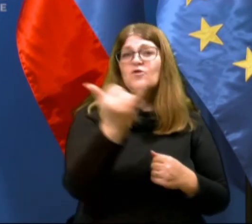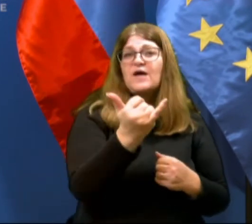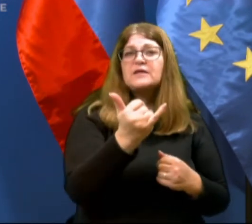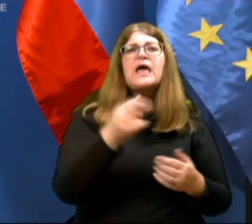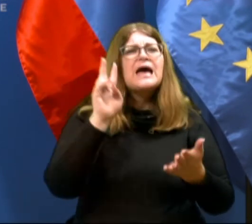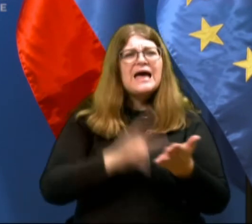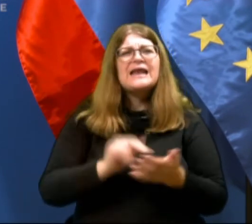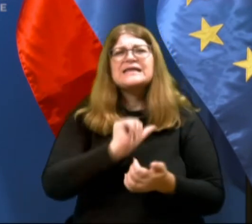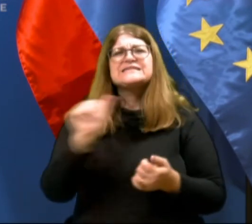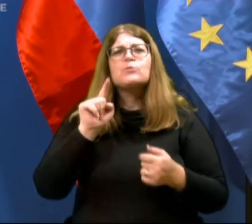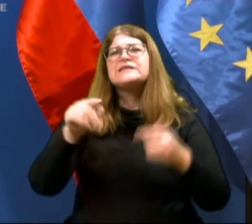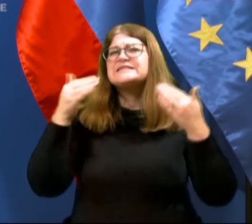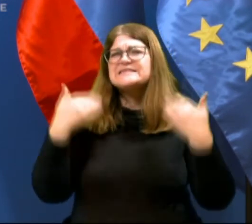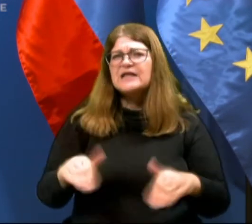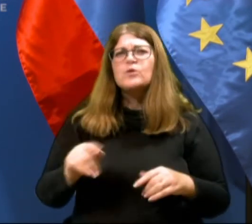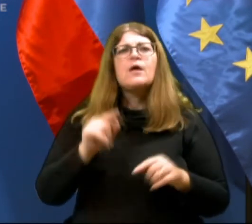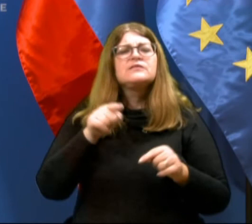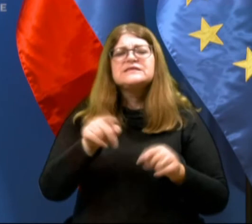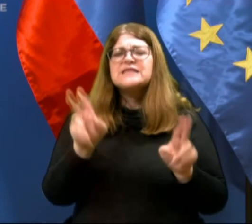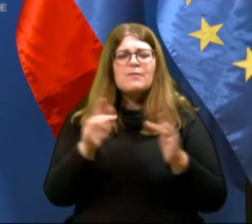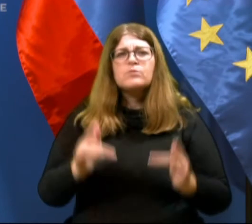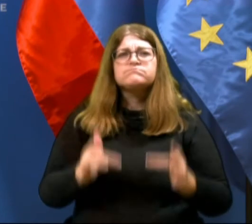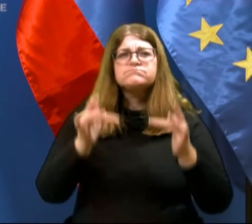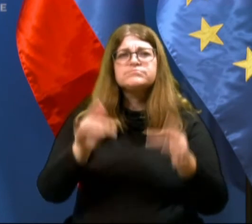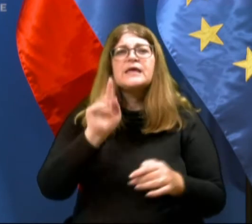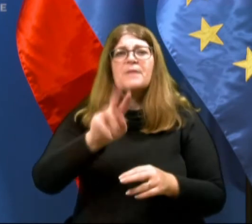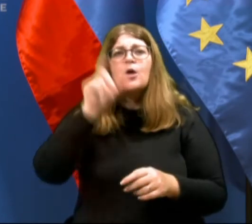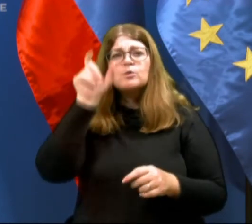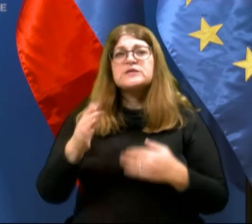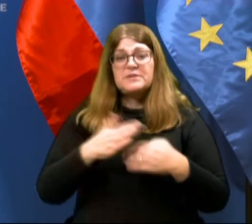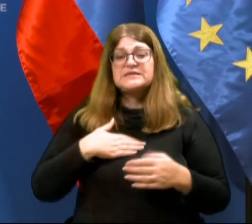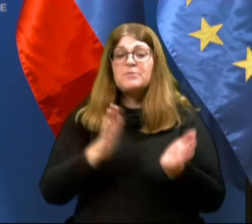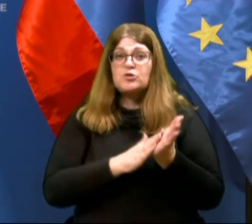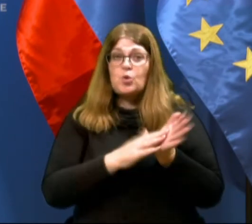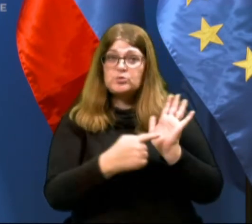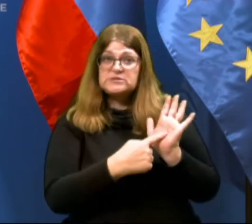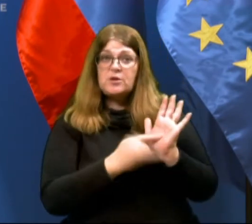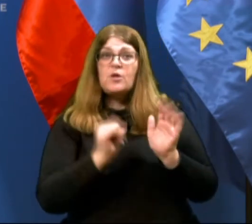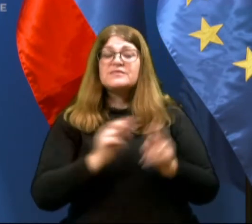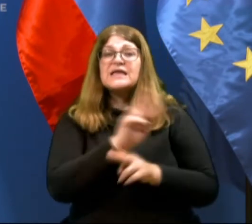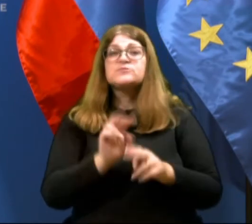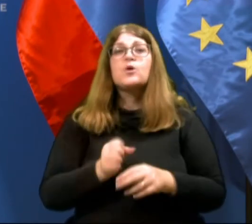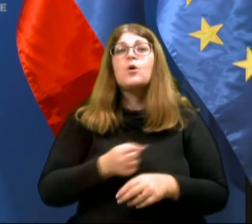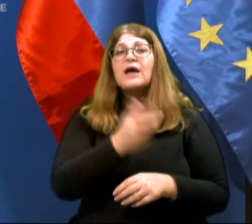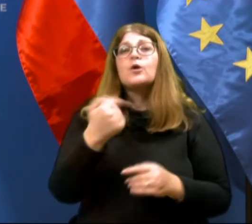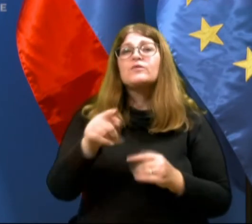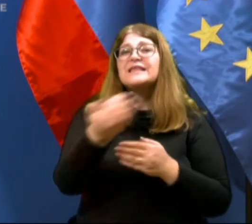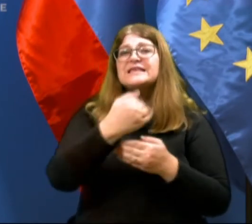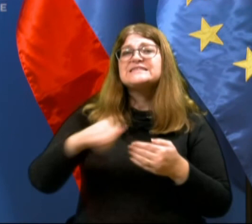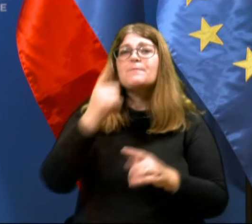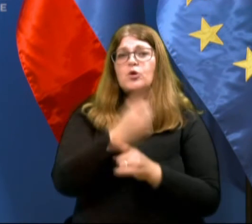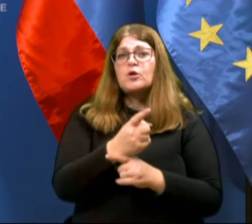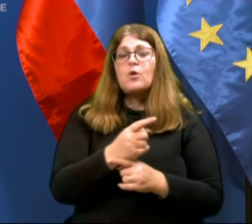res samo tista, nujna in neodložljiva, ter da imajo sebe pri sebi dokazila, da izpolnjujo katero od izjem odlokov,